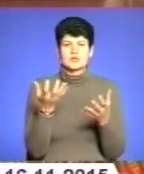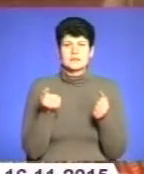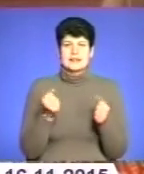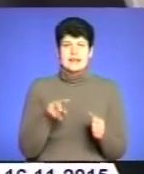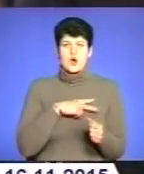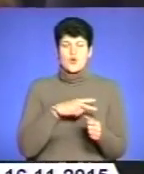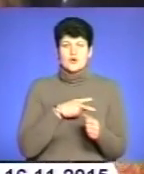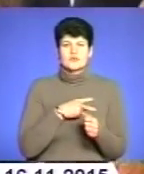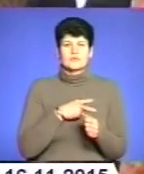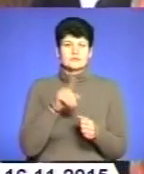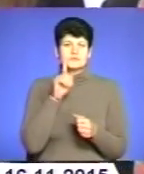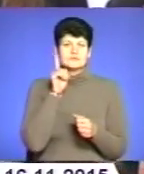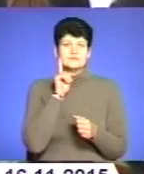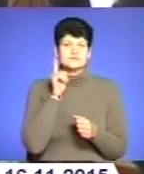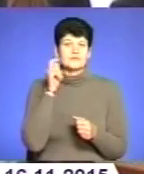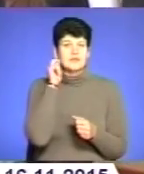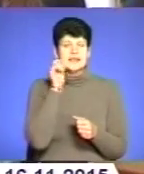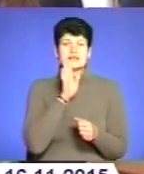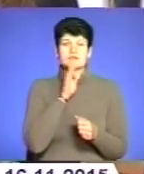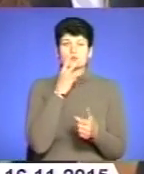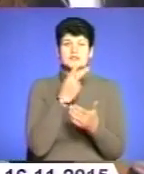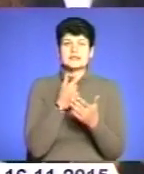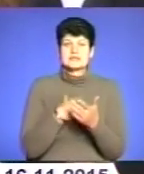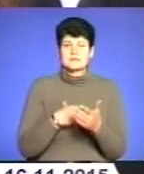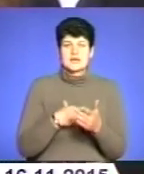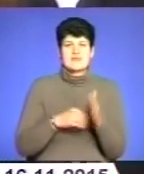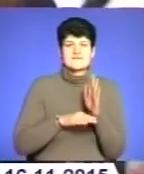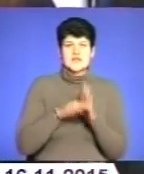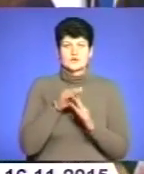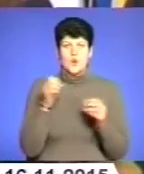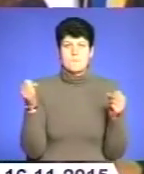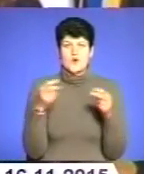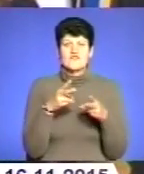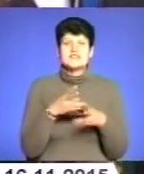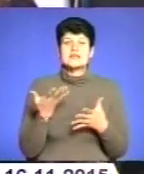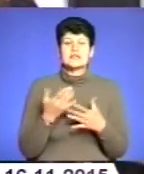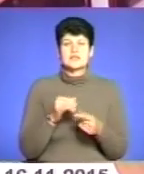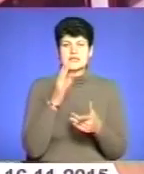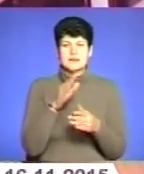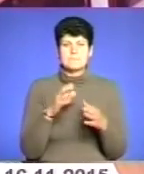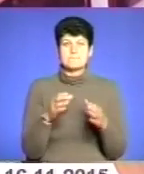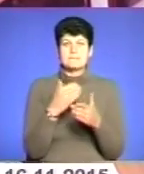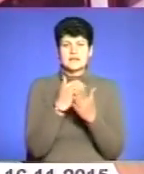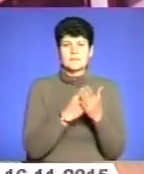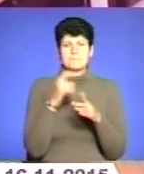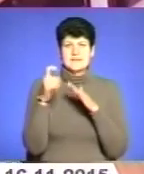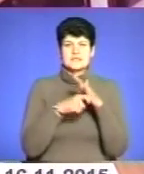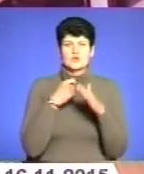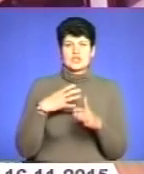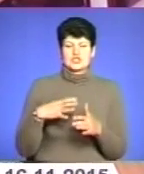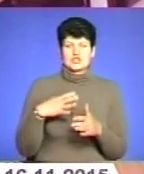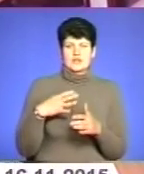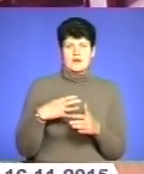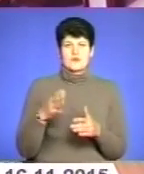краю. Попри юний вік, дівчина зарекомендувала себе як високопрофесійний фахівець. Її передачі впізнають і чекають на хвилях